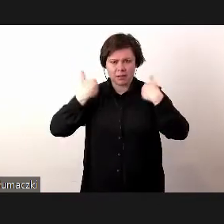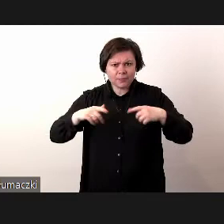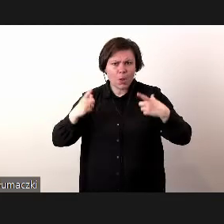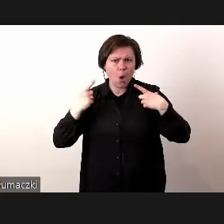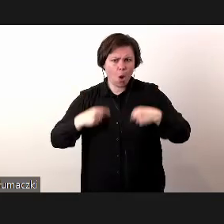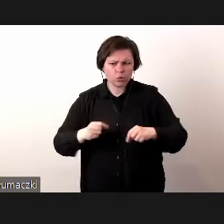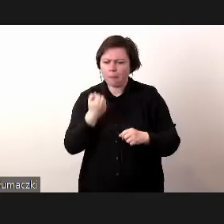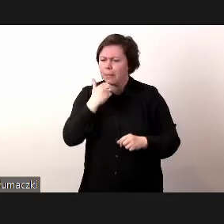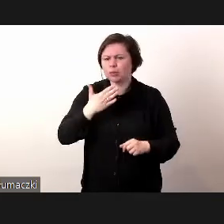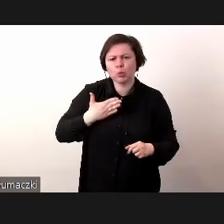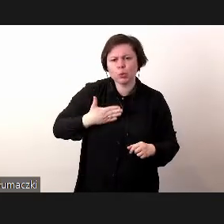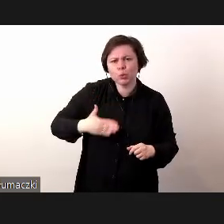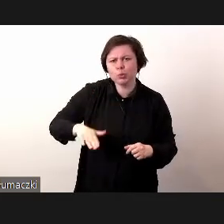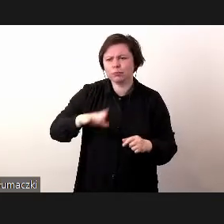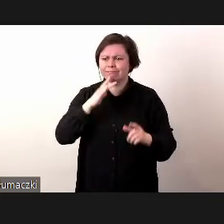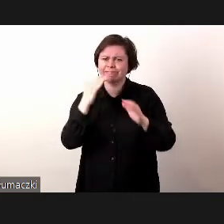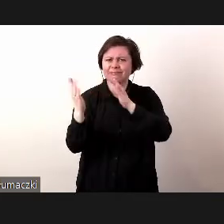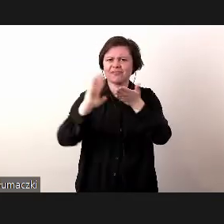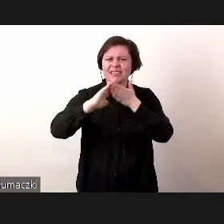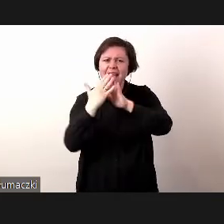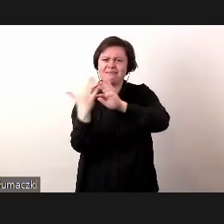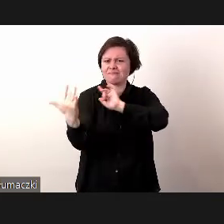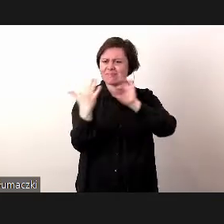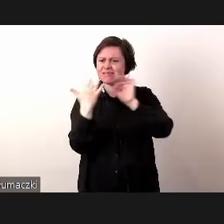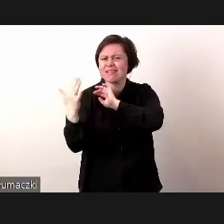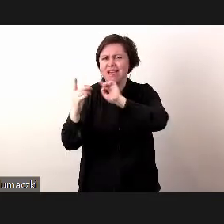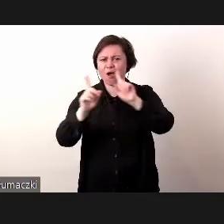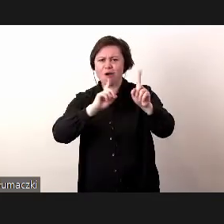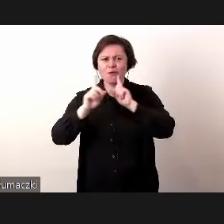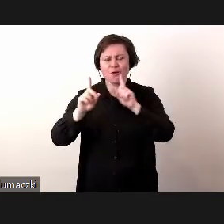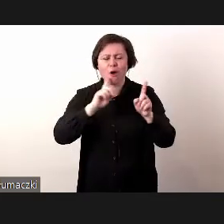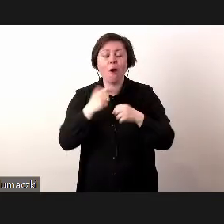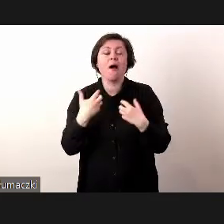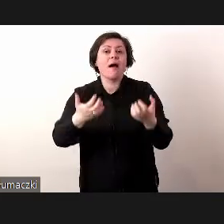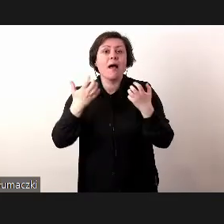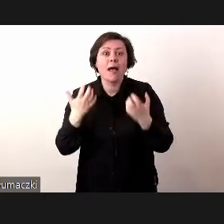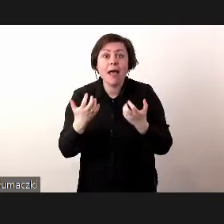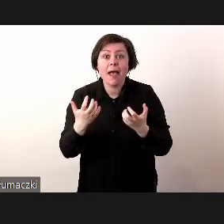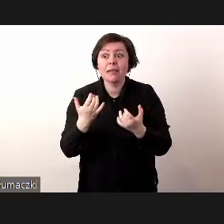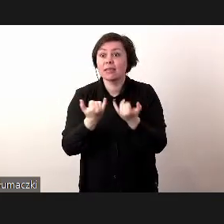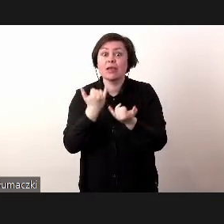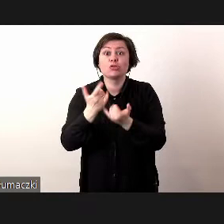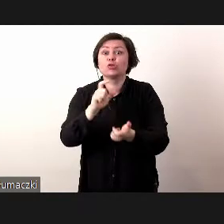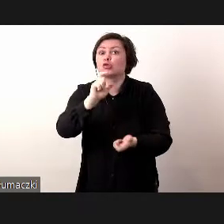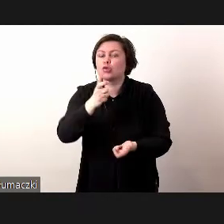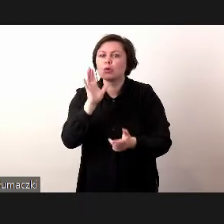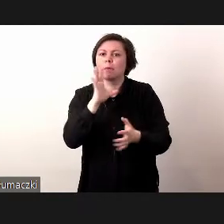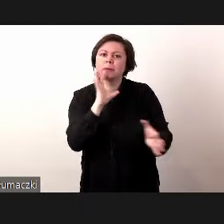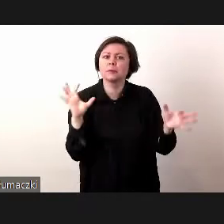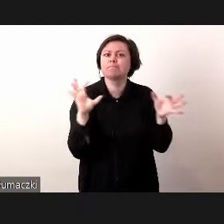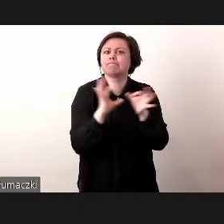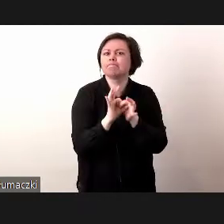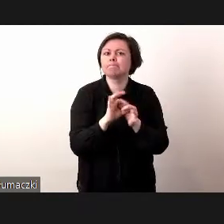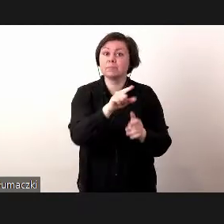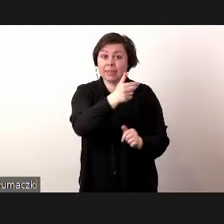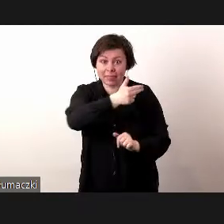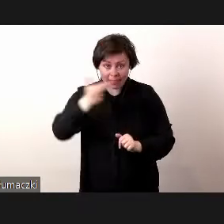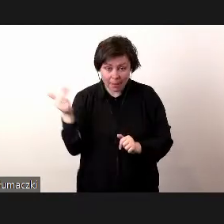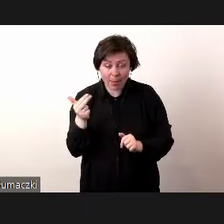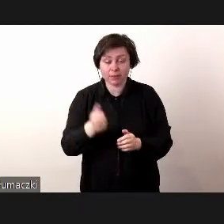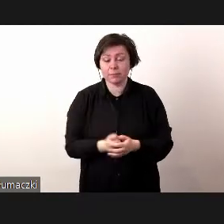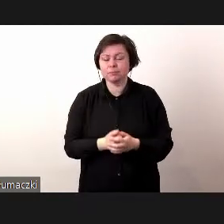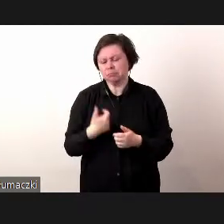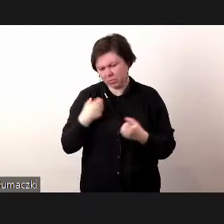bardzo lubi interakcję, więc bardzo chętnie, jeżeli będzie coś, co będzie nawiązywało do tematu,